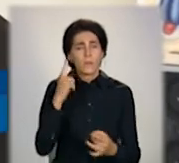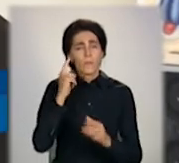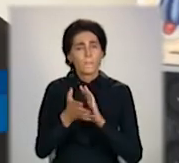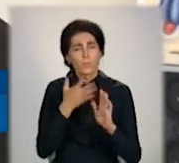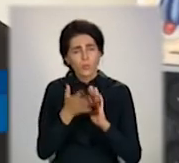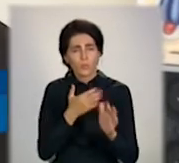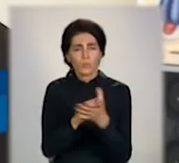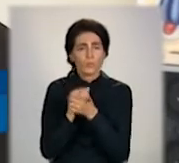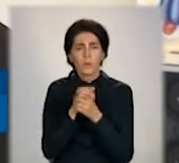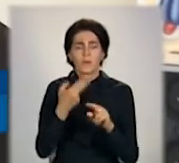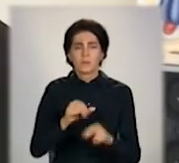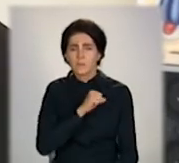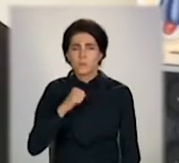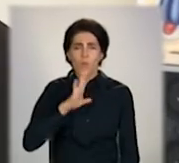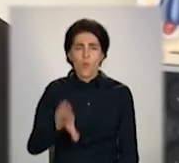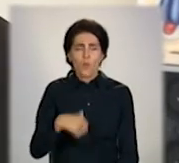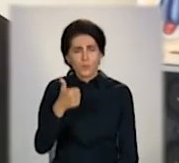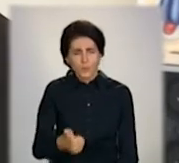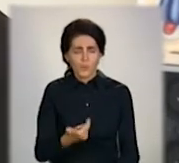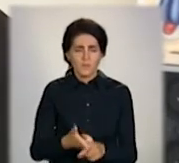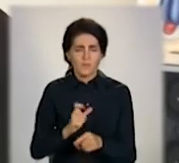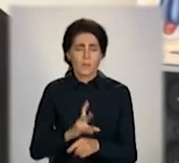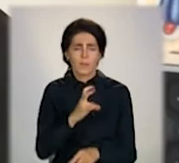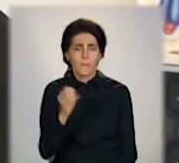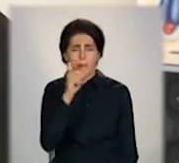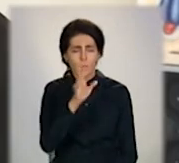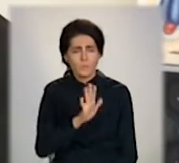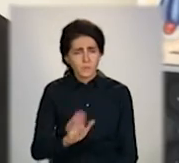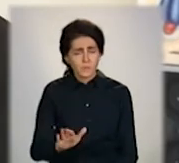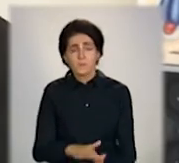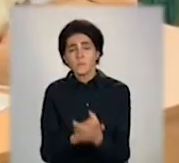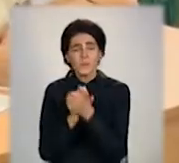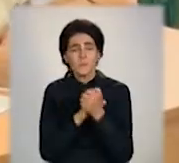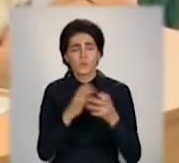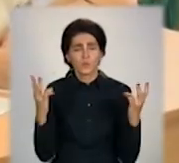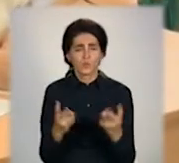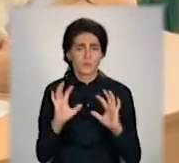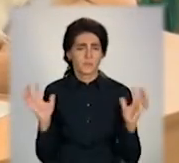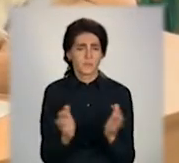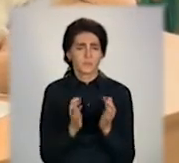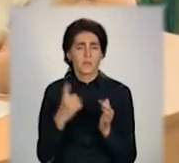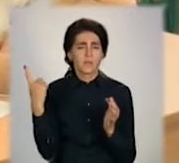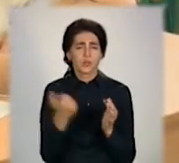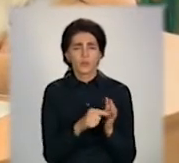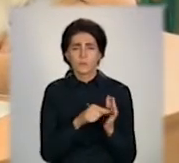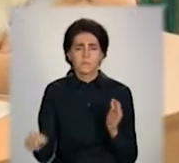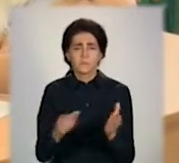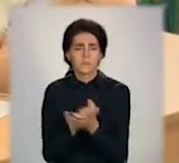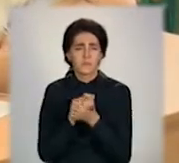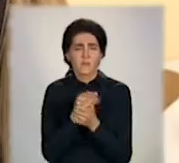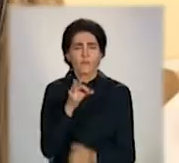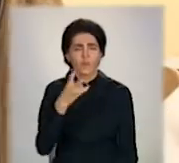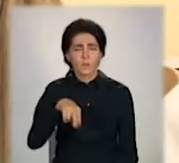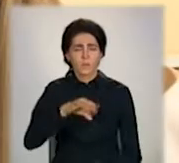мир – це дуже гарно, це дуже добре. І треба мир зберігати. Тиждень мирних фонд Ріната Ахметова